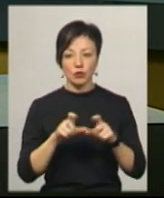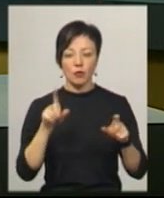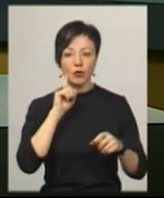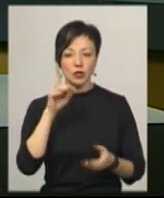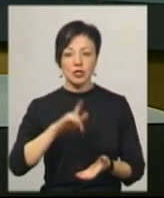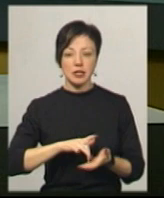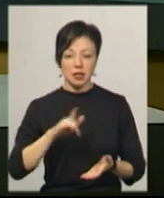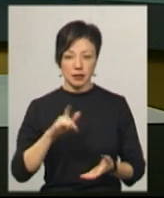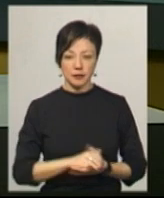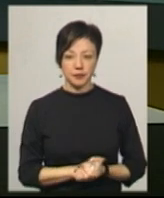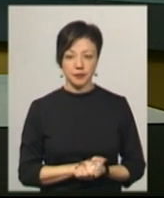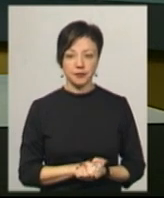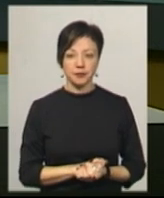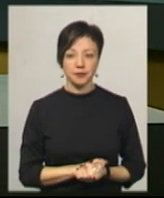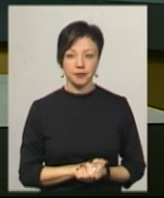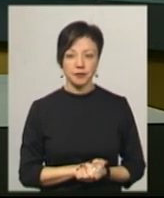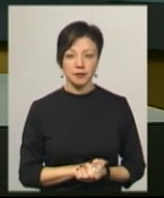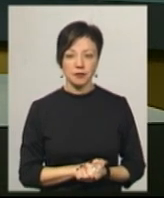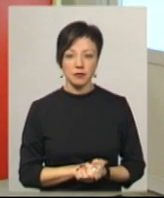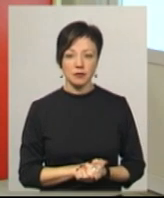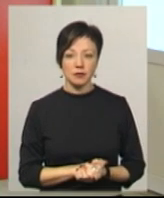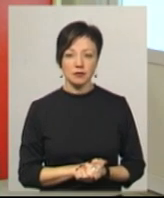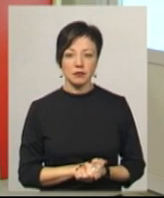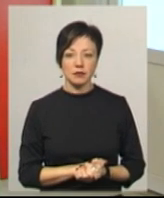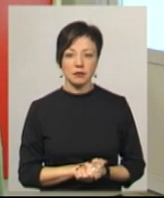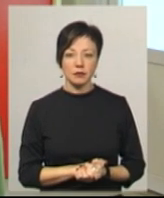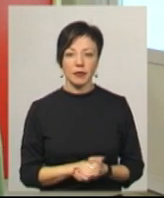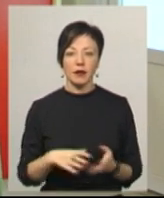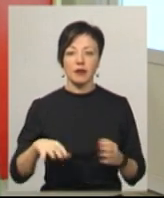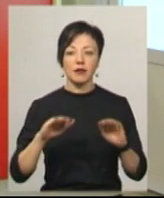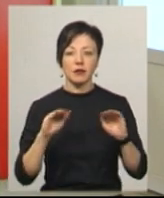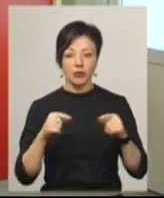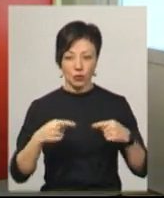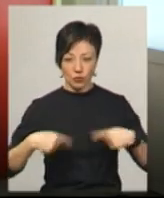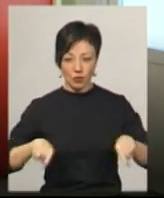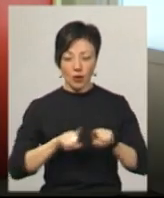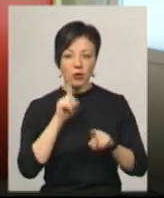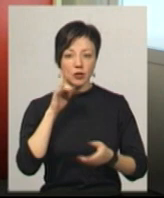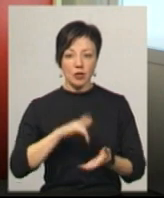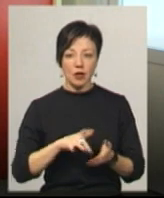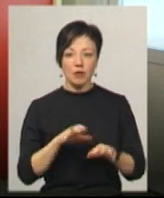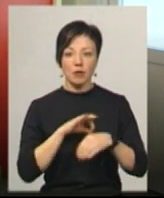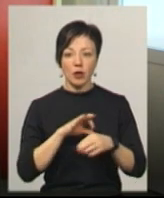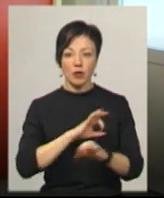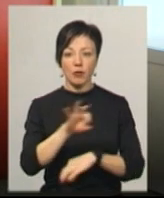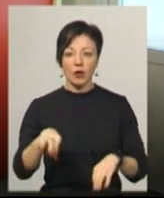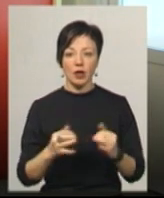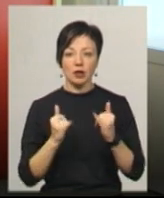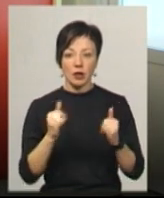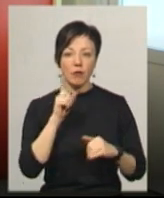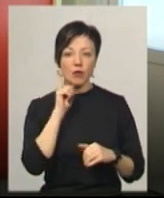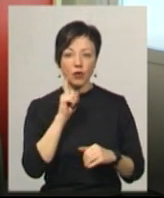молодіжний центр Максим Мужичук. В сінах молодіжного центру буде приходити такий проєкт для